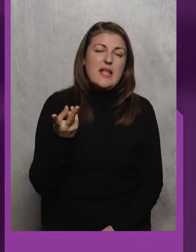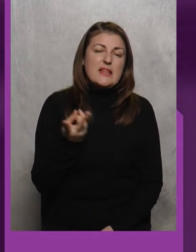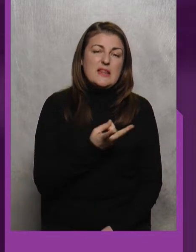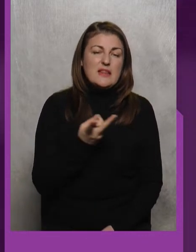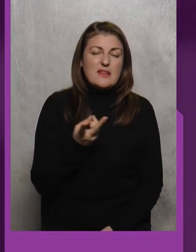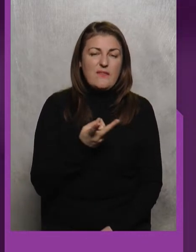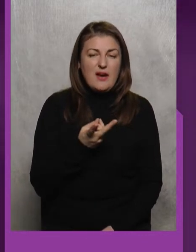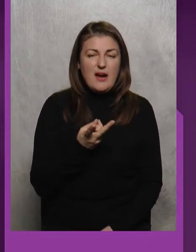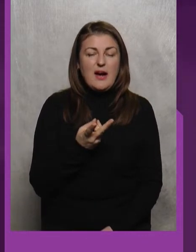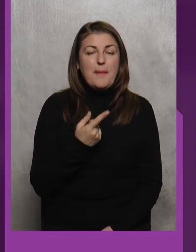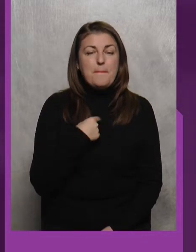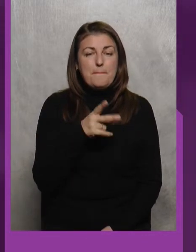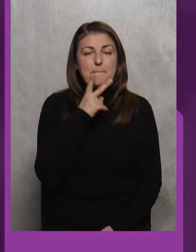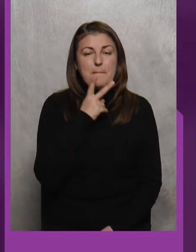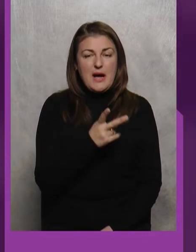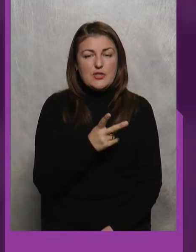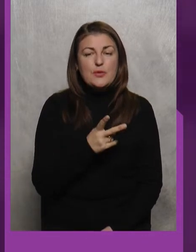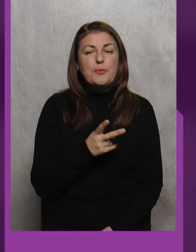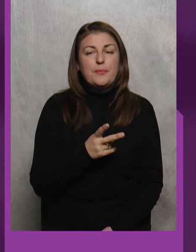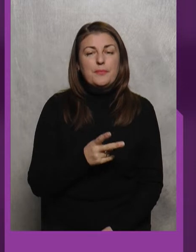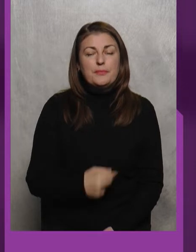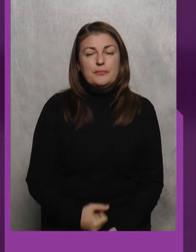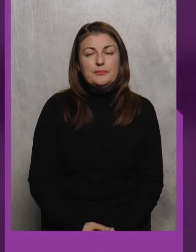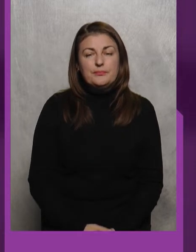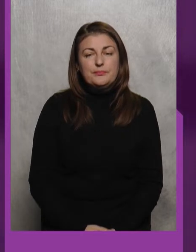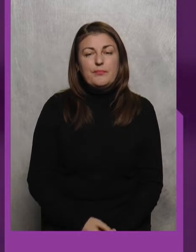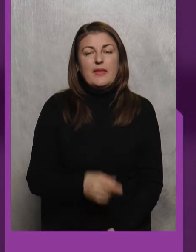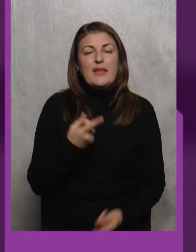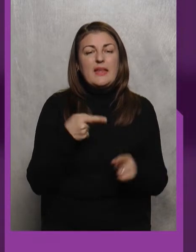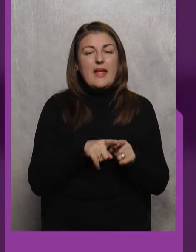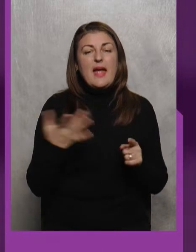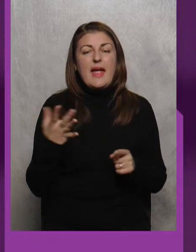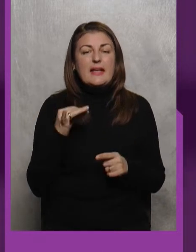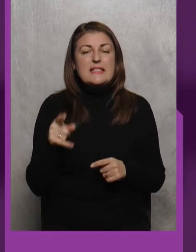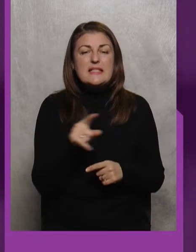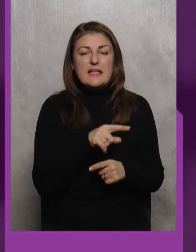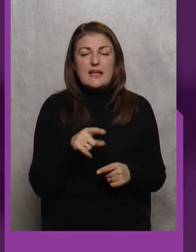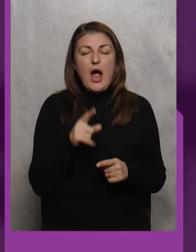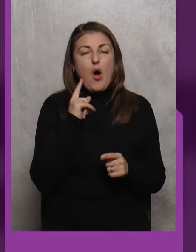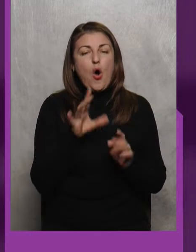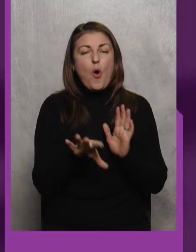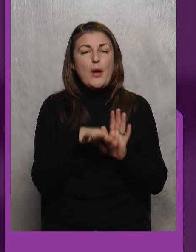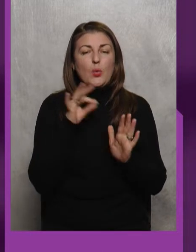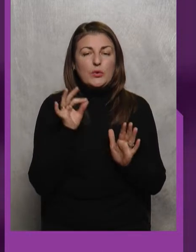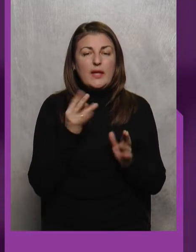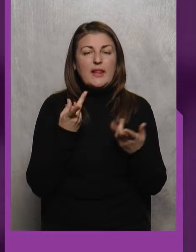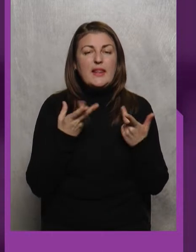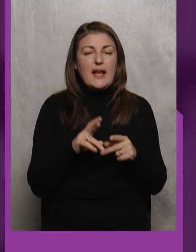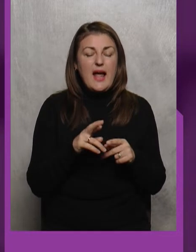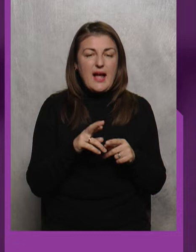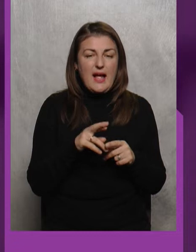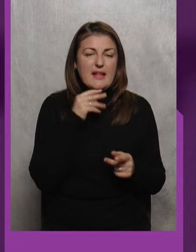Татамі Ми бачимо Чекаємо На Те Який З них Оберуть Для